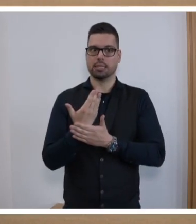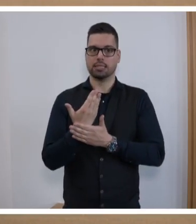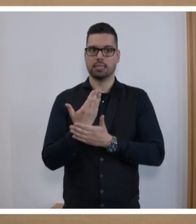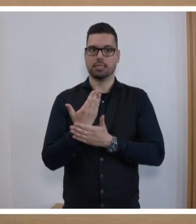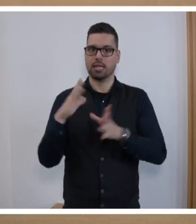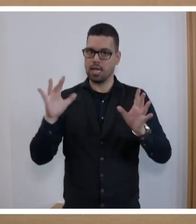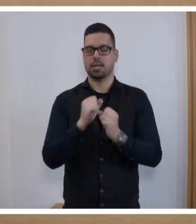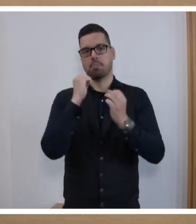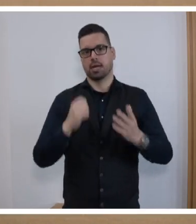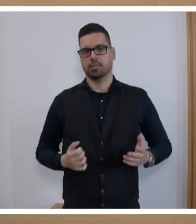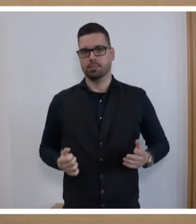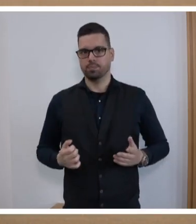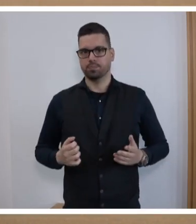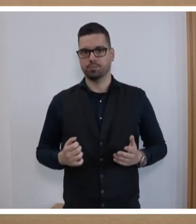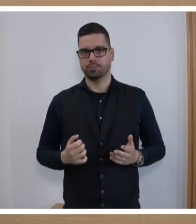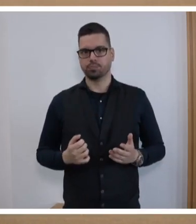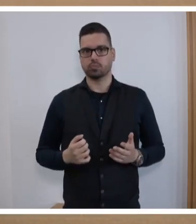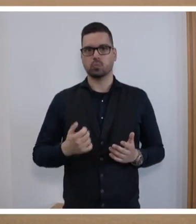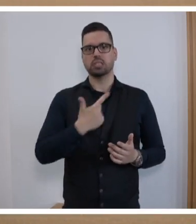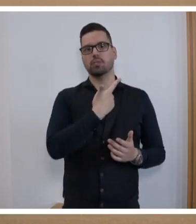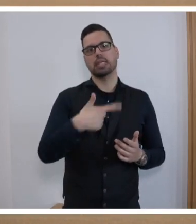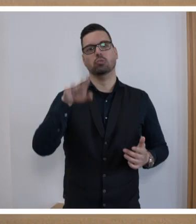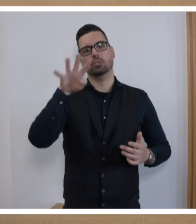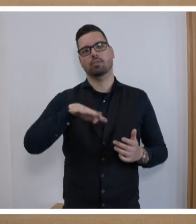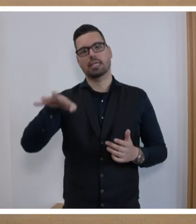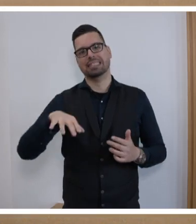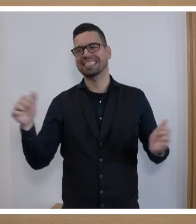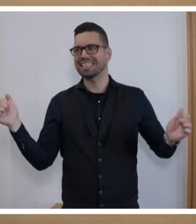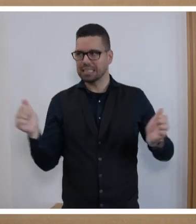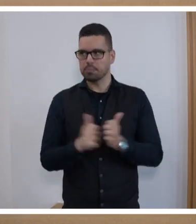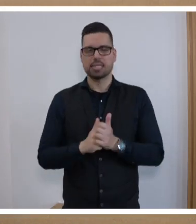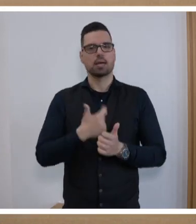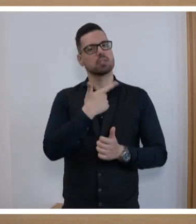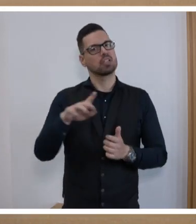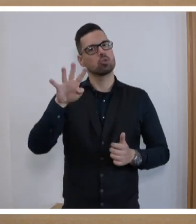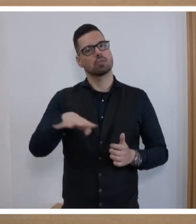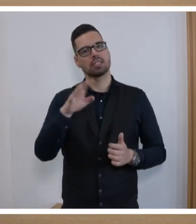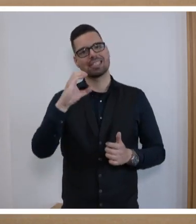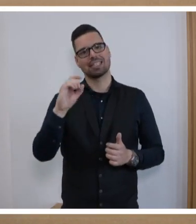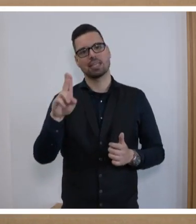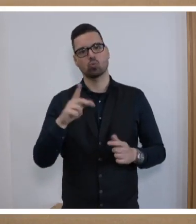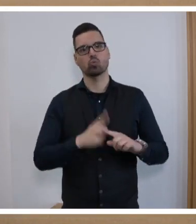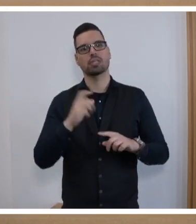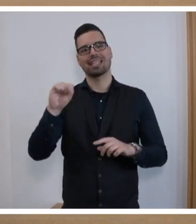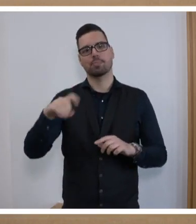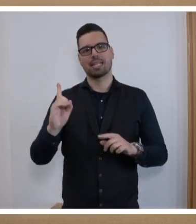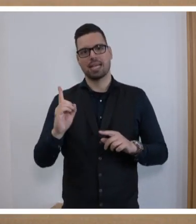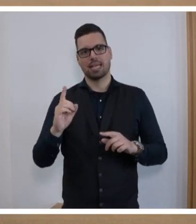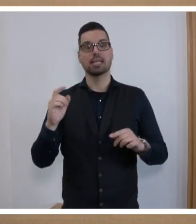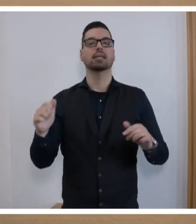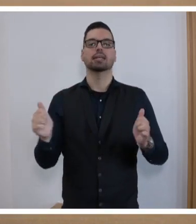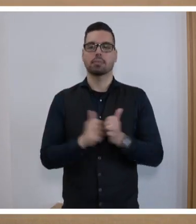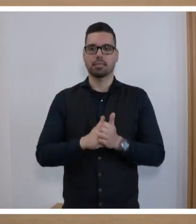anpacken muss. Wir haben 2014 gemeinsam, 2014 haben CDU und SPD gemeinsam die